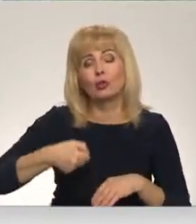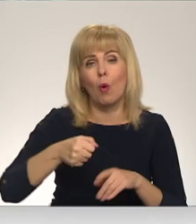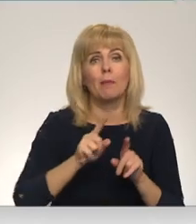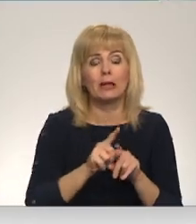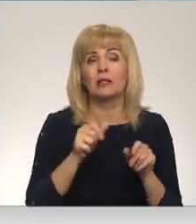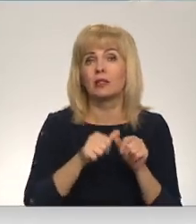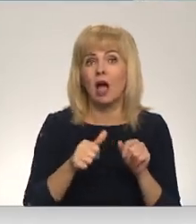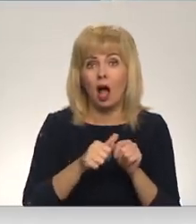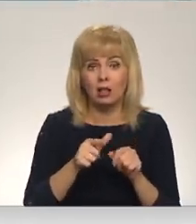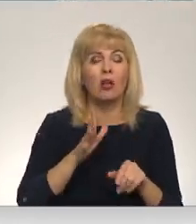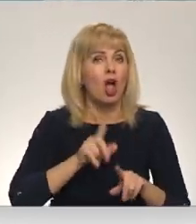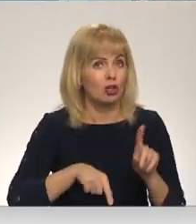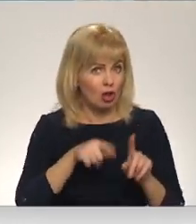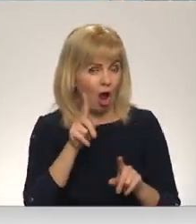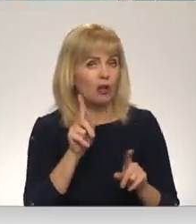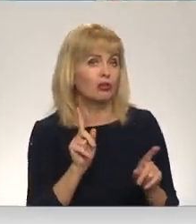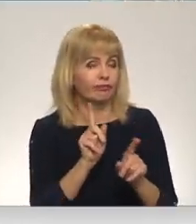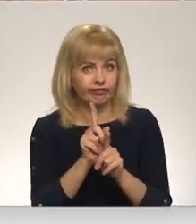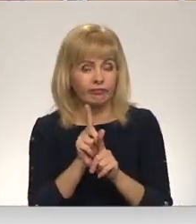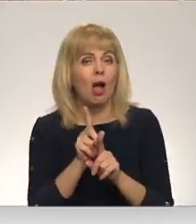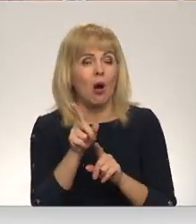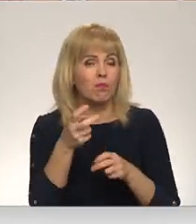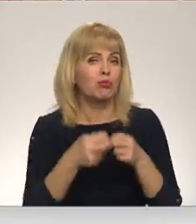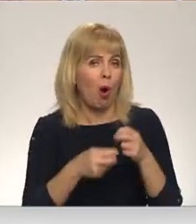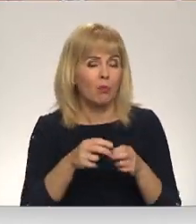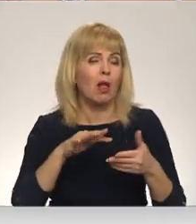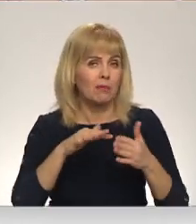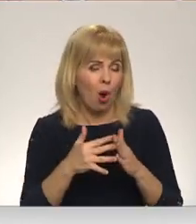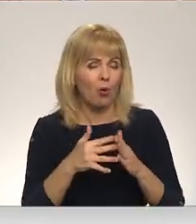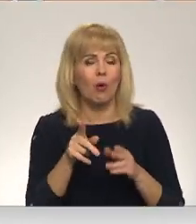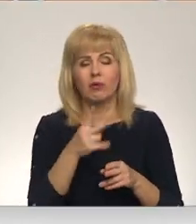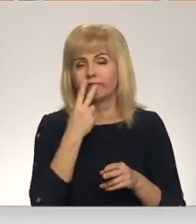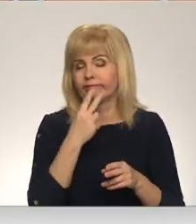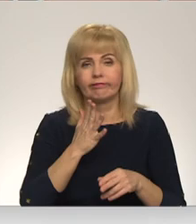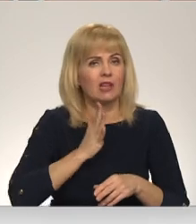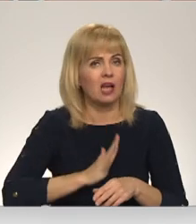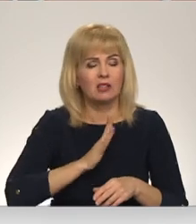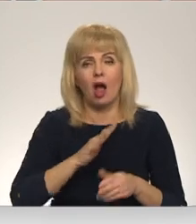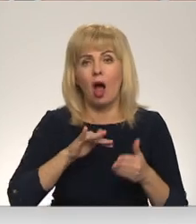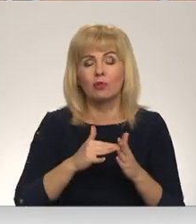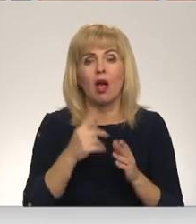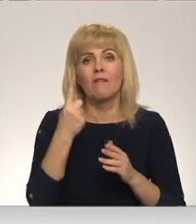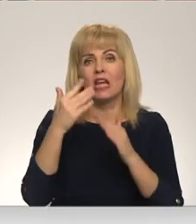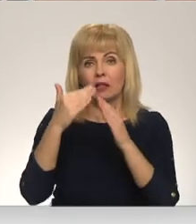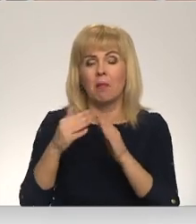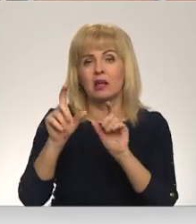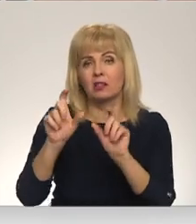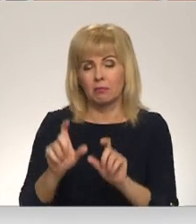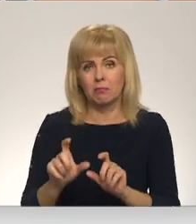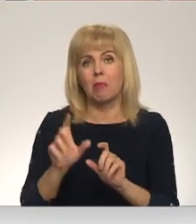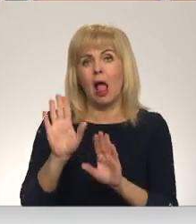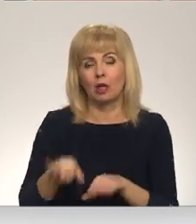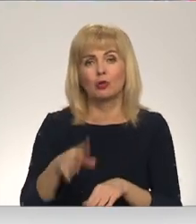arī zāles, jo nākas saskarties ar ganasūro ikdienu lokos un neparedzētiem apstākļiem, jo īpaši viensētās, kur palikuši tikai sirmgalvi.